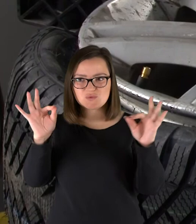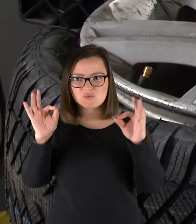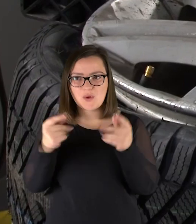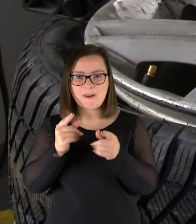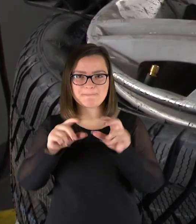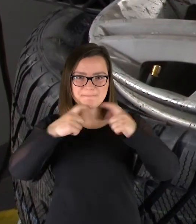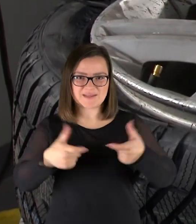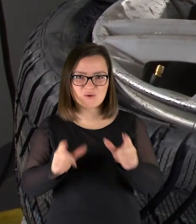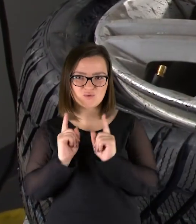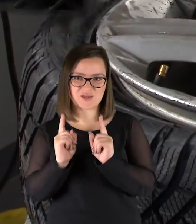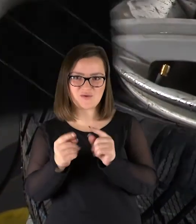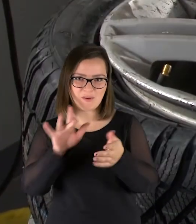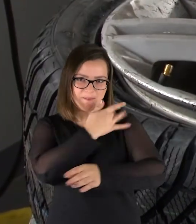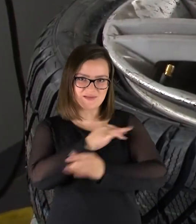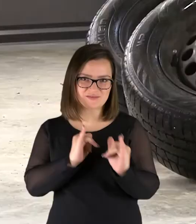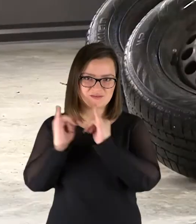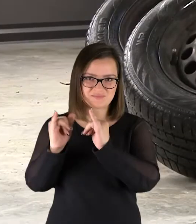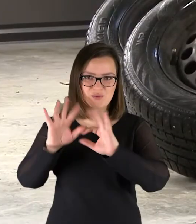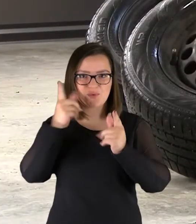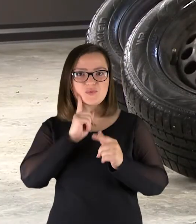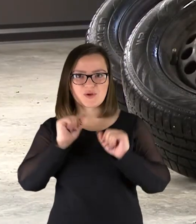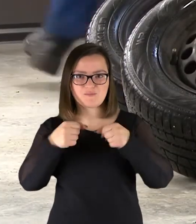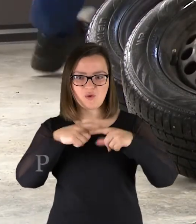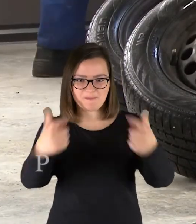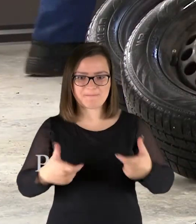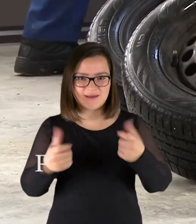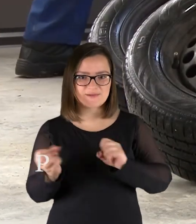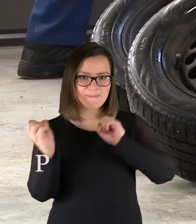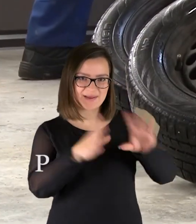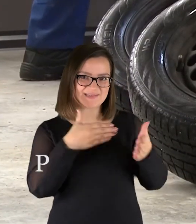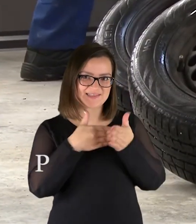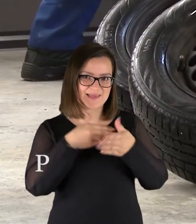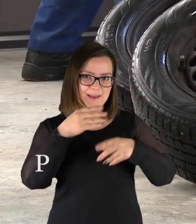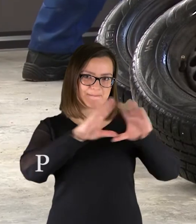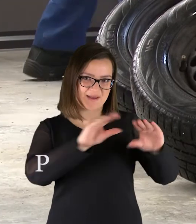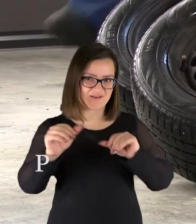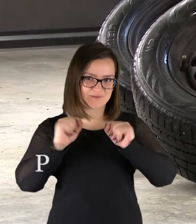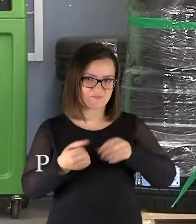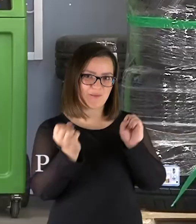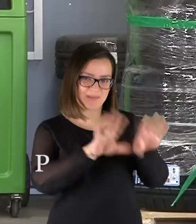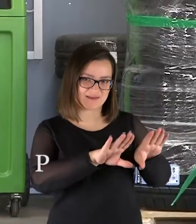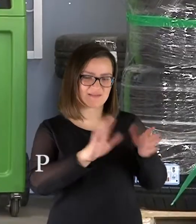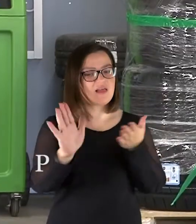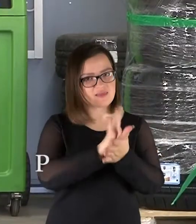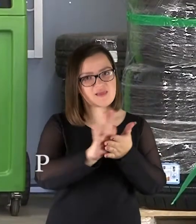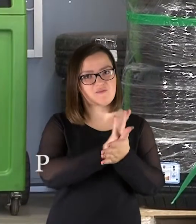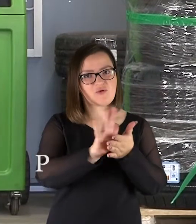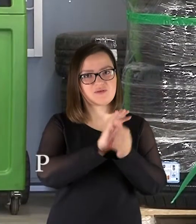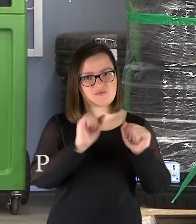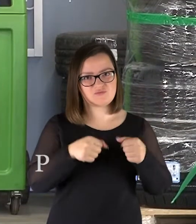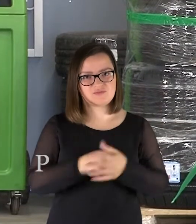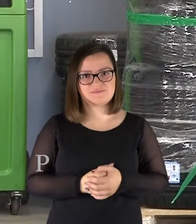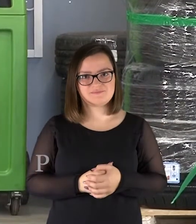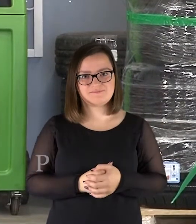padangų saugojimo paslaugą. Užpapildomą mokestį vasarinės padangas galima palikti iki pavasario. Primenama, kad atsikratyti nebereikalingomis